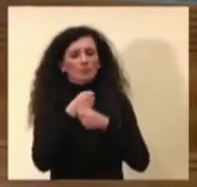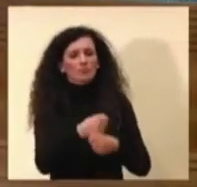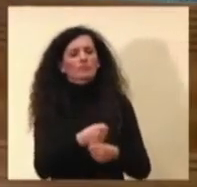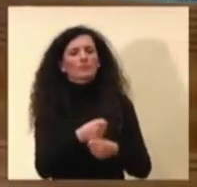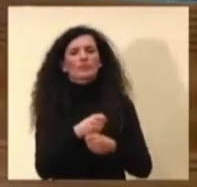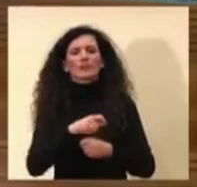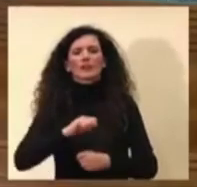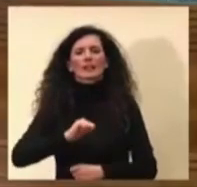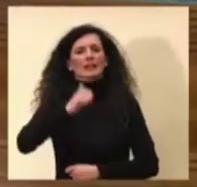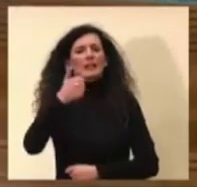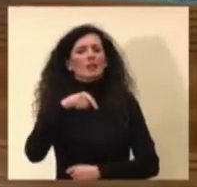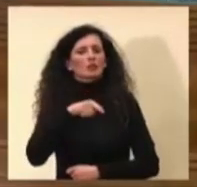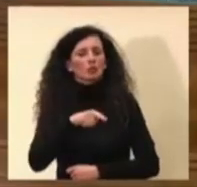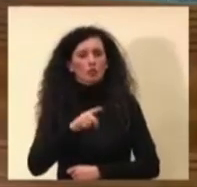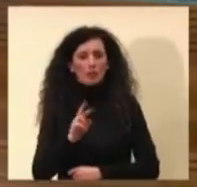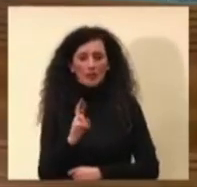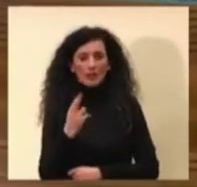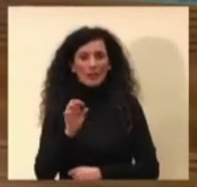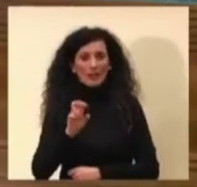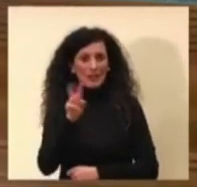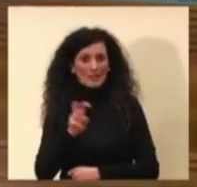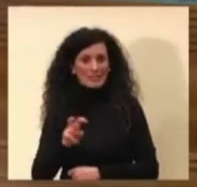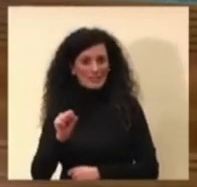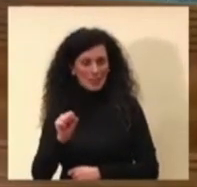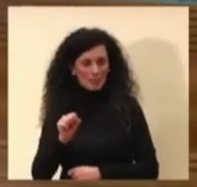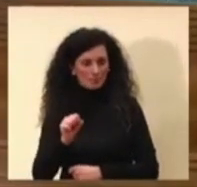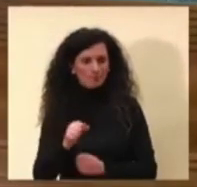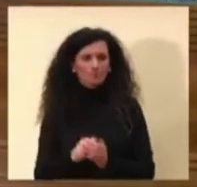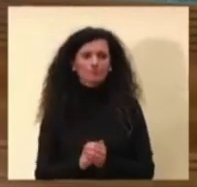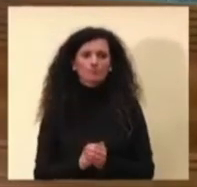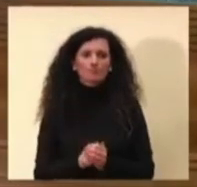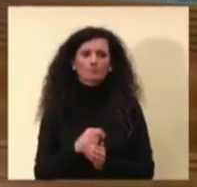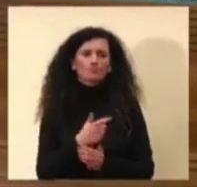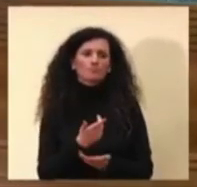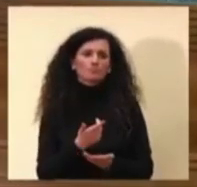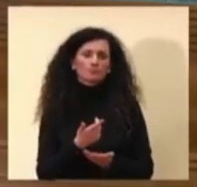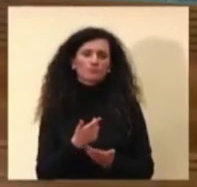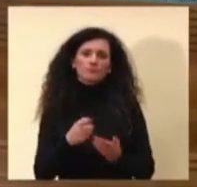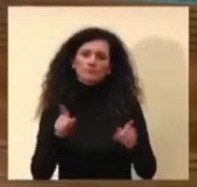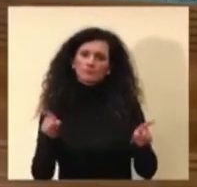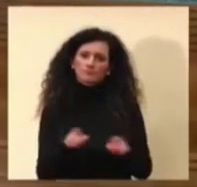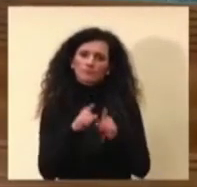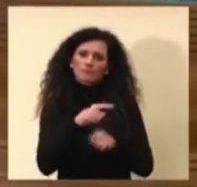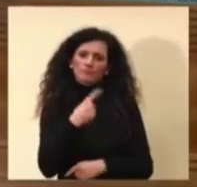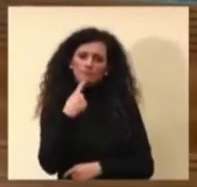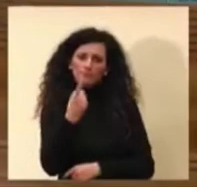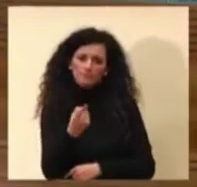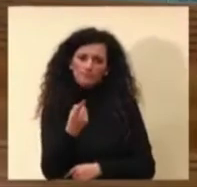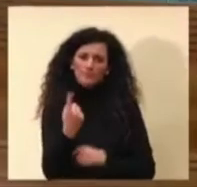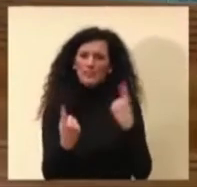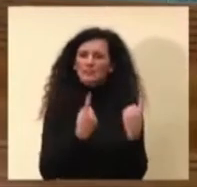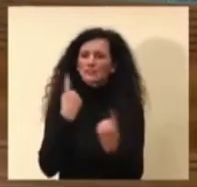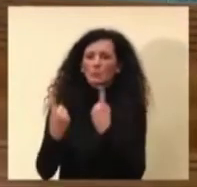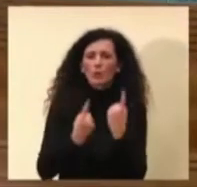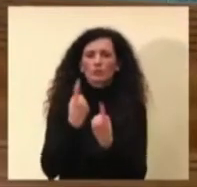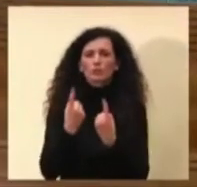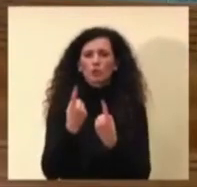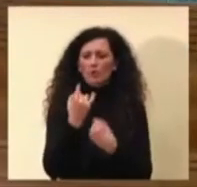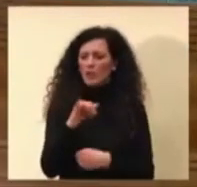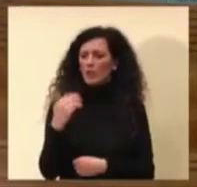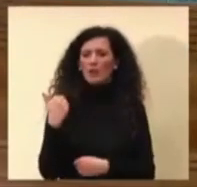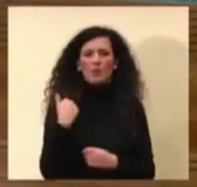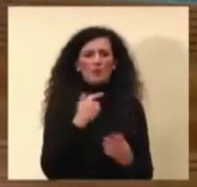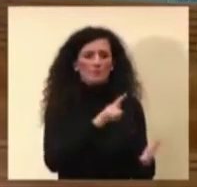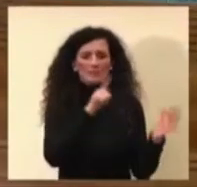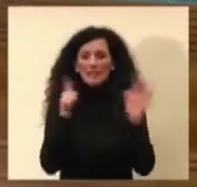Rezza. Magari veniva citato oltre alla situazione della settimana un po' il punto sulla questione varianti.